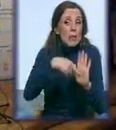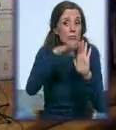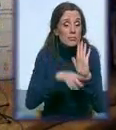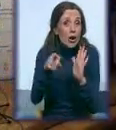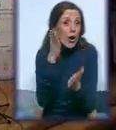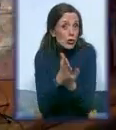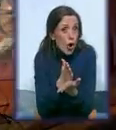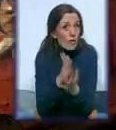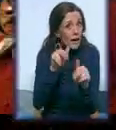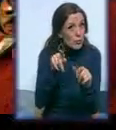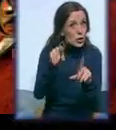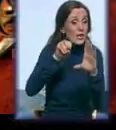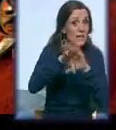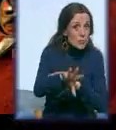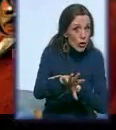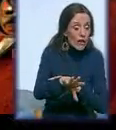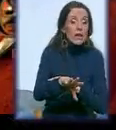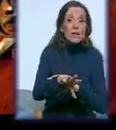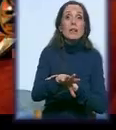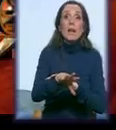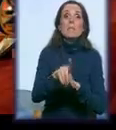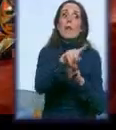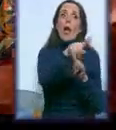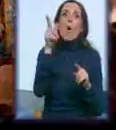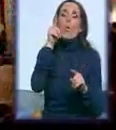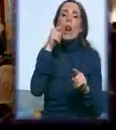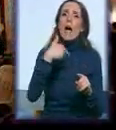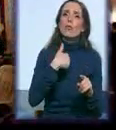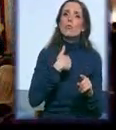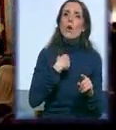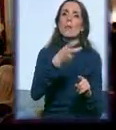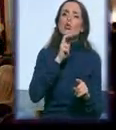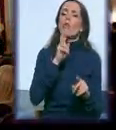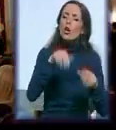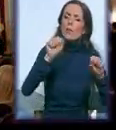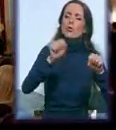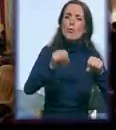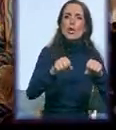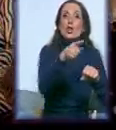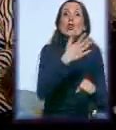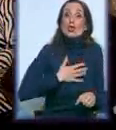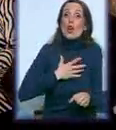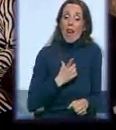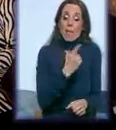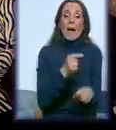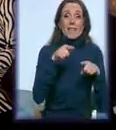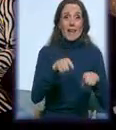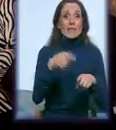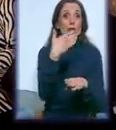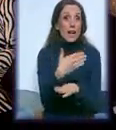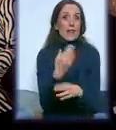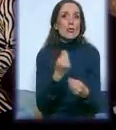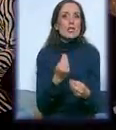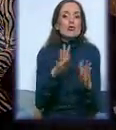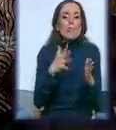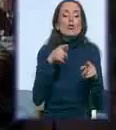saglasnosti s svojim finansema. Sve su odgovorile potvrdno, znači žele partnerstvo sa agencijom prevashodno, a možda će to partnerstvo im omogućiti da